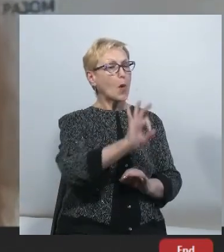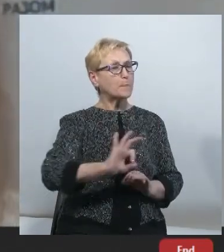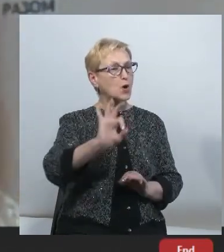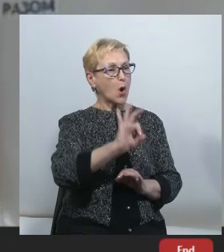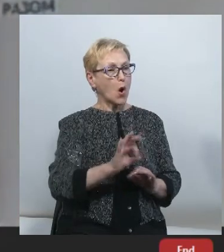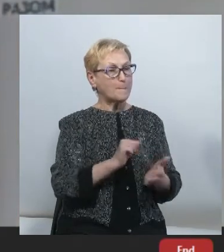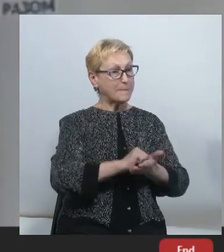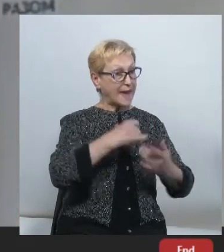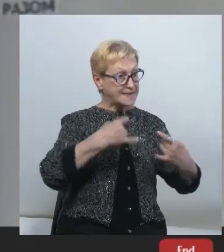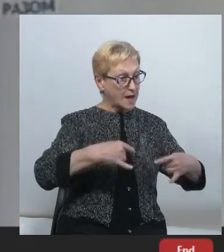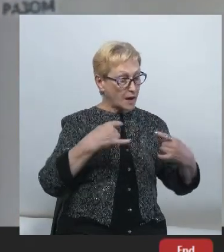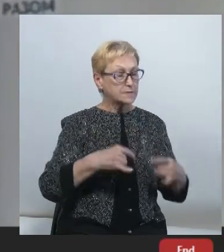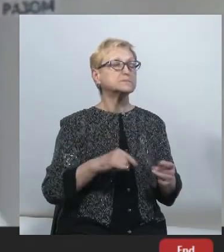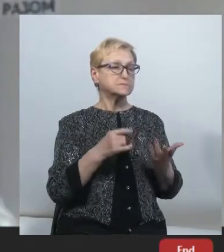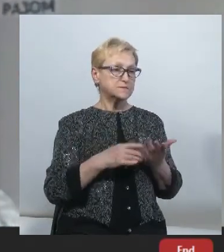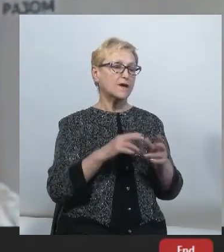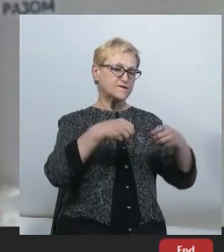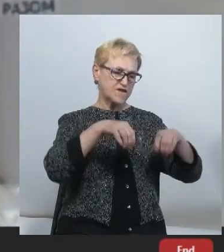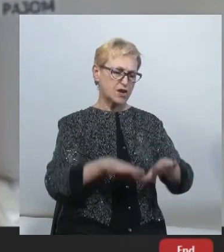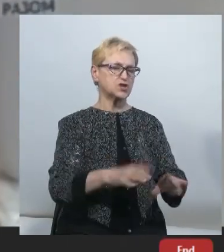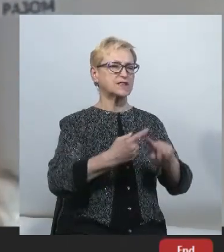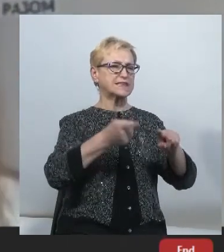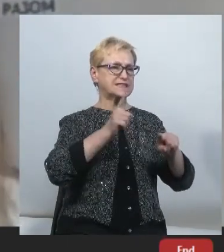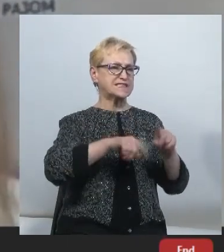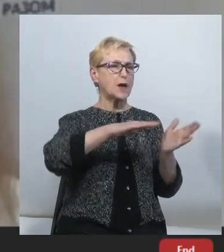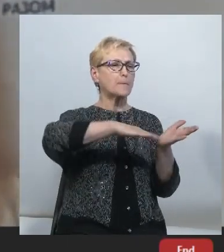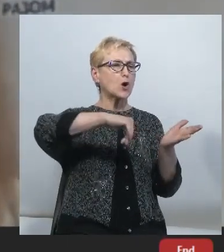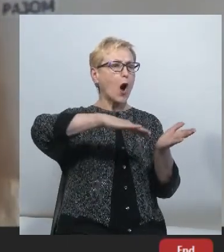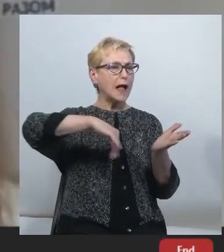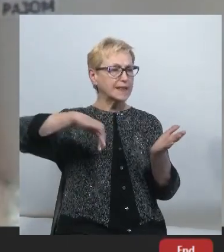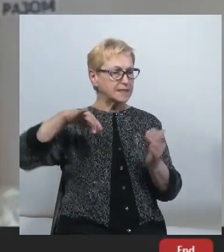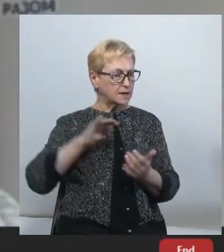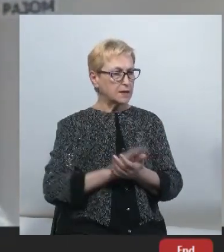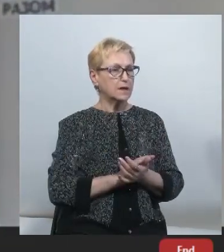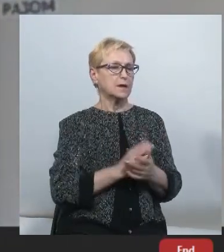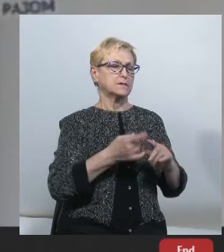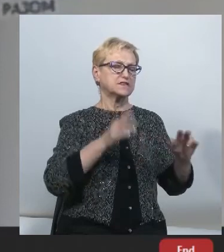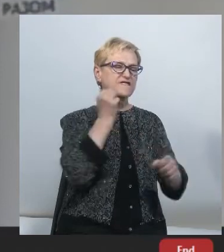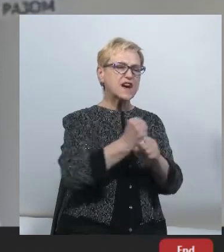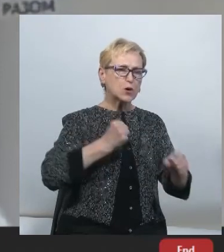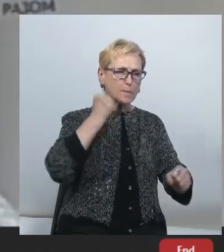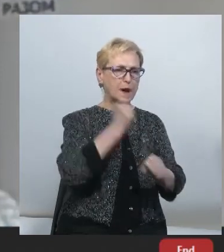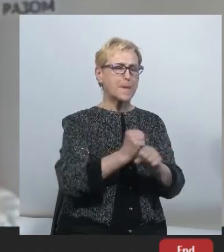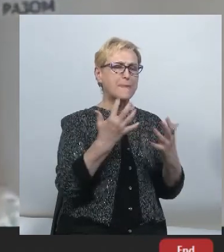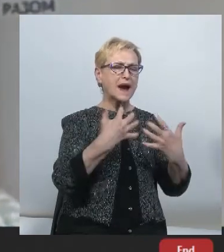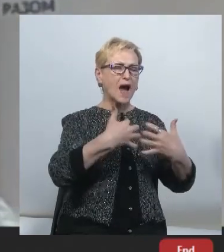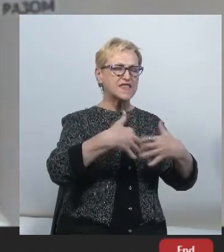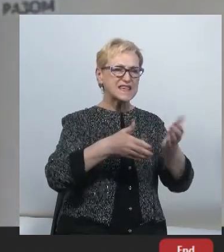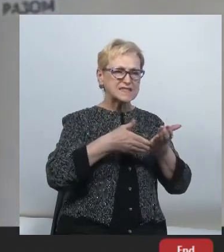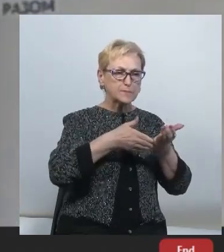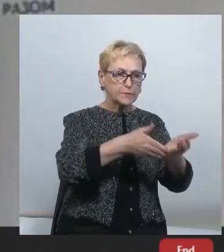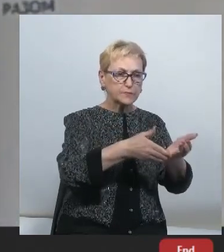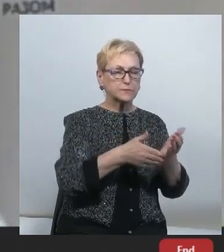ці прогалини і буде розроблений чіткий, прозорий механізм дій